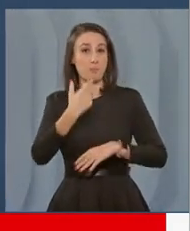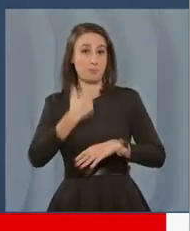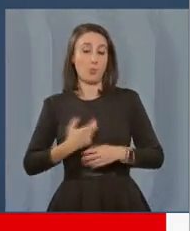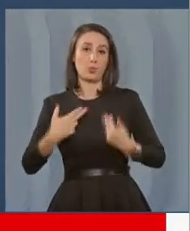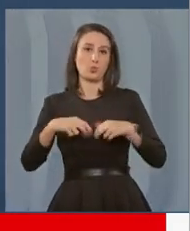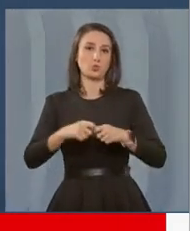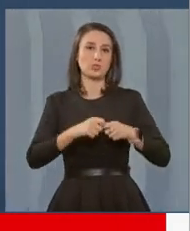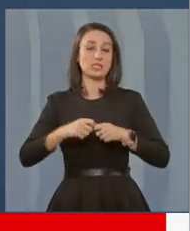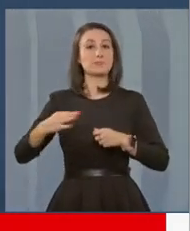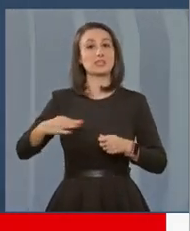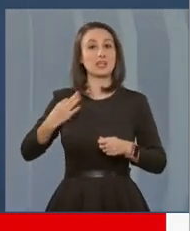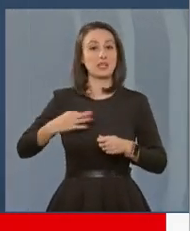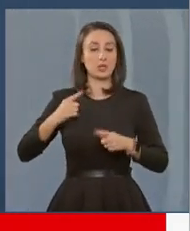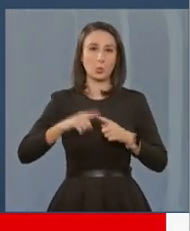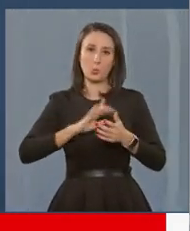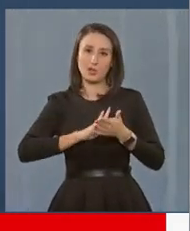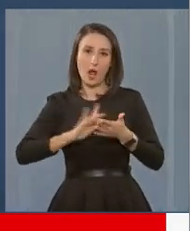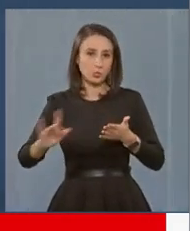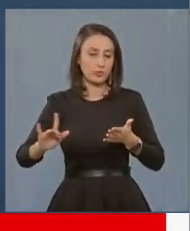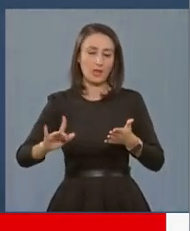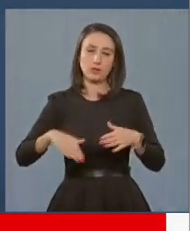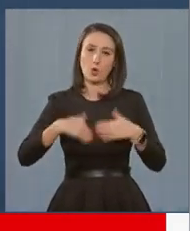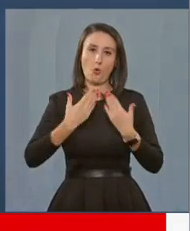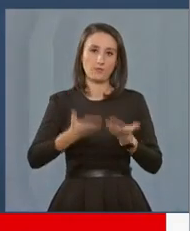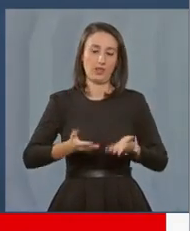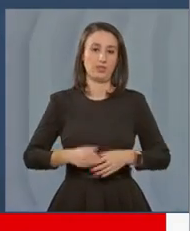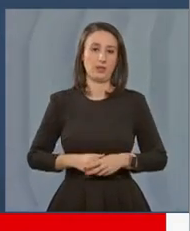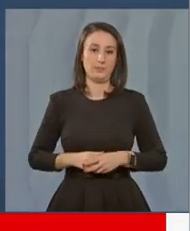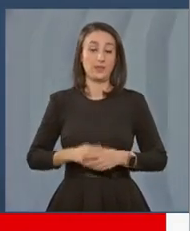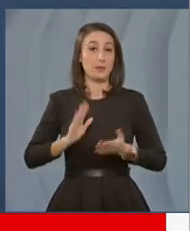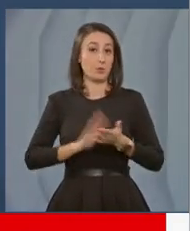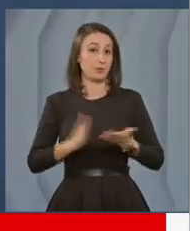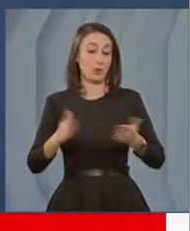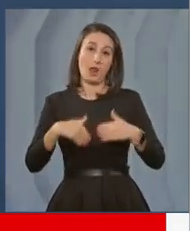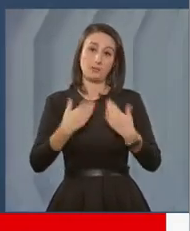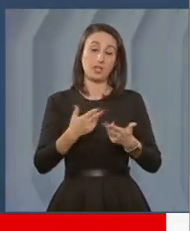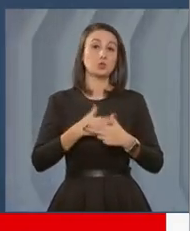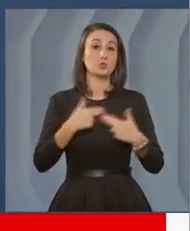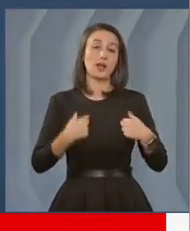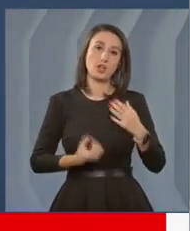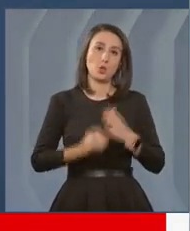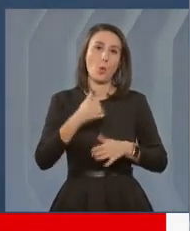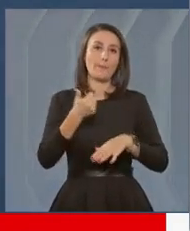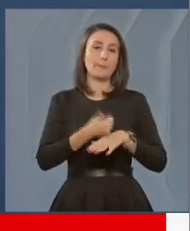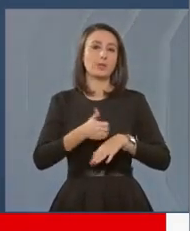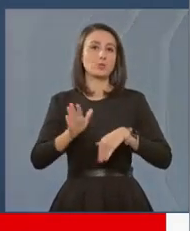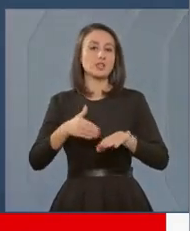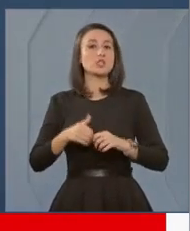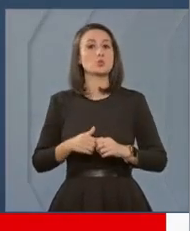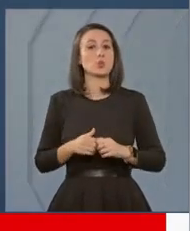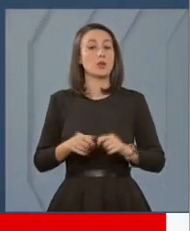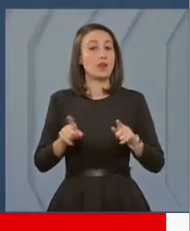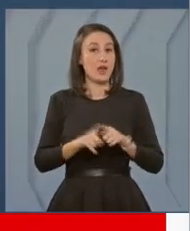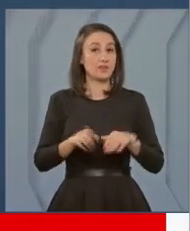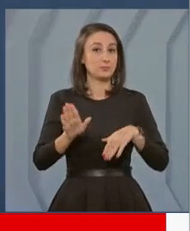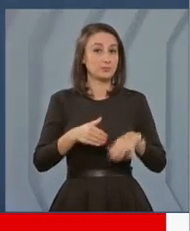nostru sistem de sănătate cu gratuitate asigurată pe lei statul. Motiv pentru care l-am dat în judecată din nou pe premier, ca și pe